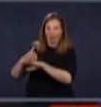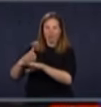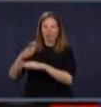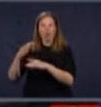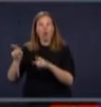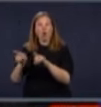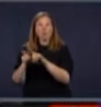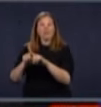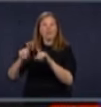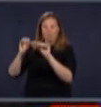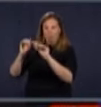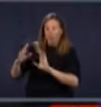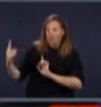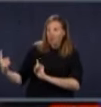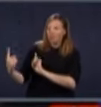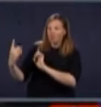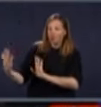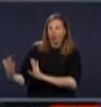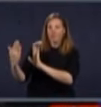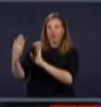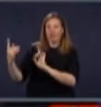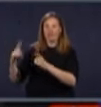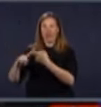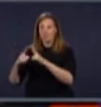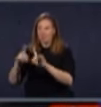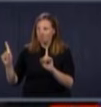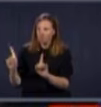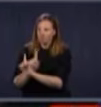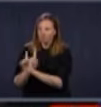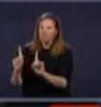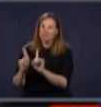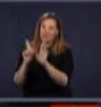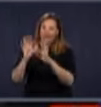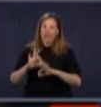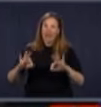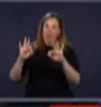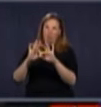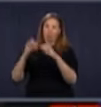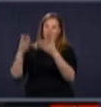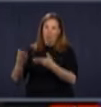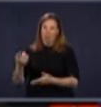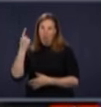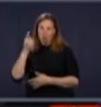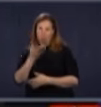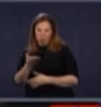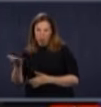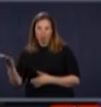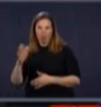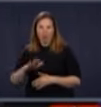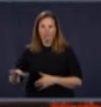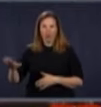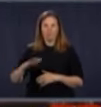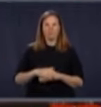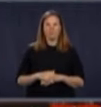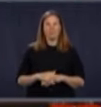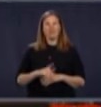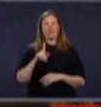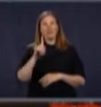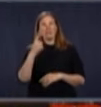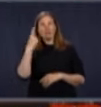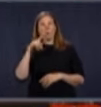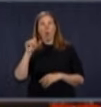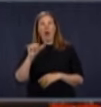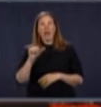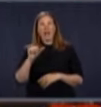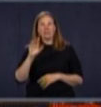retrouver un peu une vie normale qui est importante pour eux autres. Maintenant, question pour Alex Poissonneau, Radio